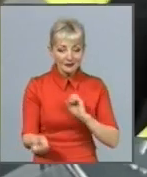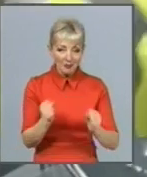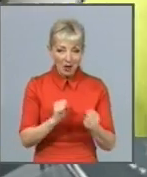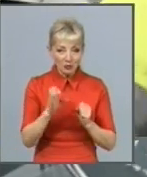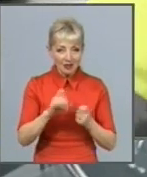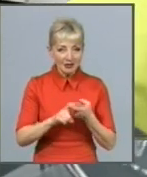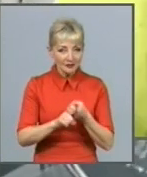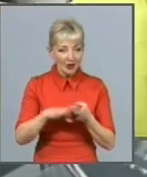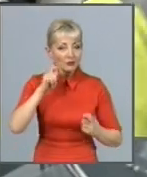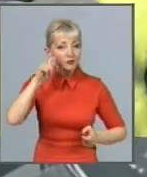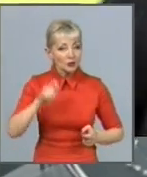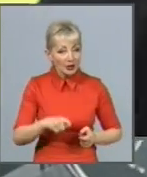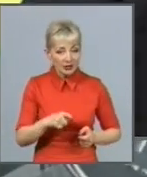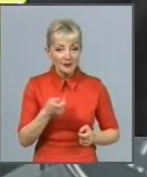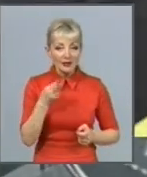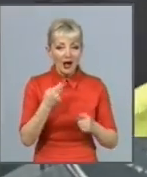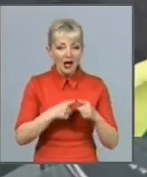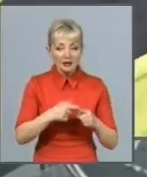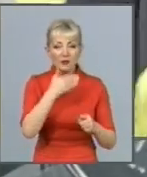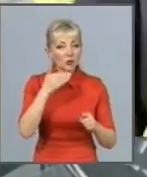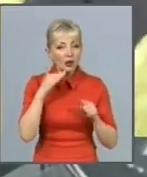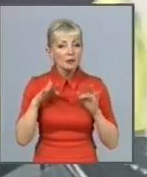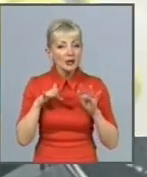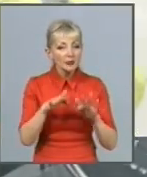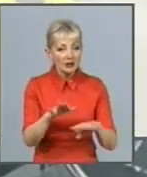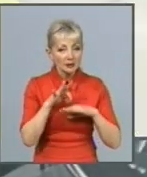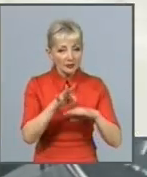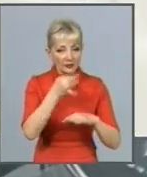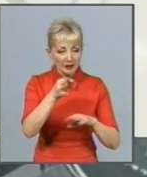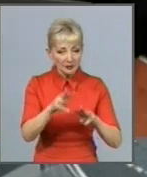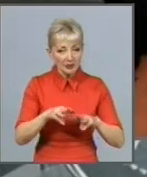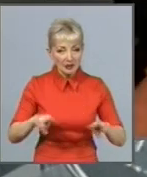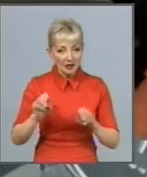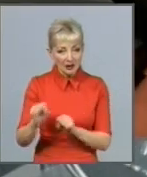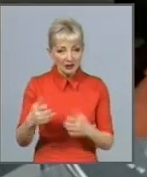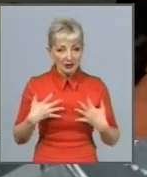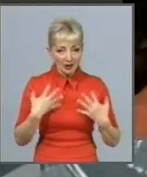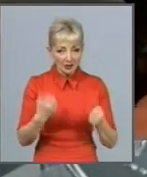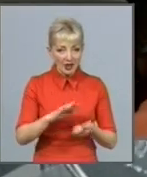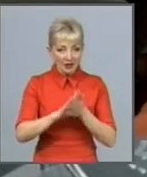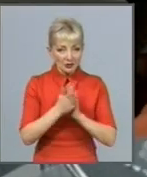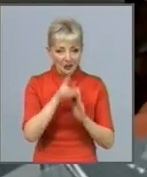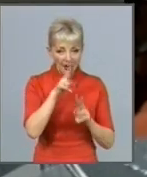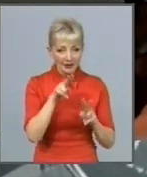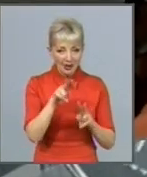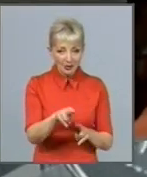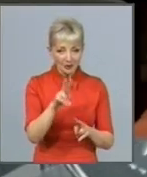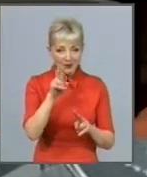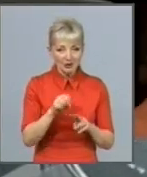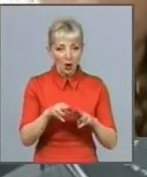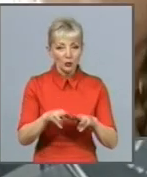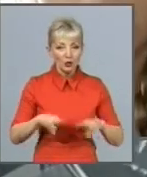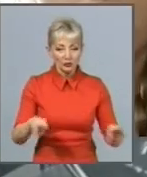вживають для цього максимум заходів, інформують у Міністерстві охорони здоров'я. Ситуація контролюється на урядовому рівні. В МОЗі